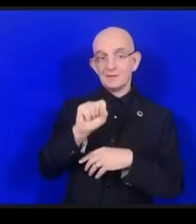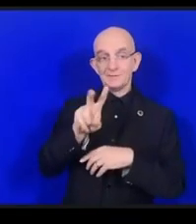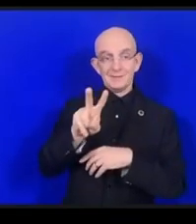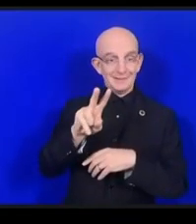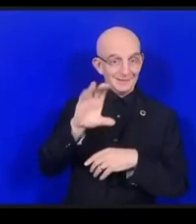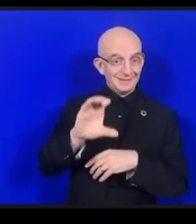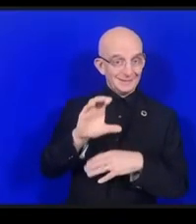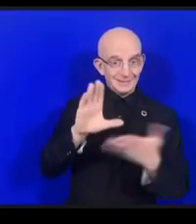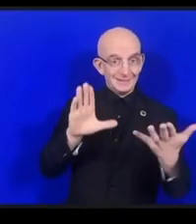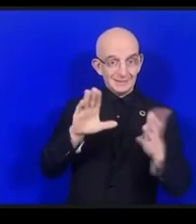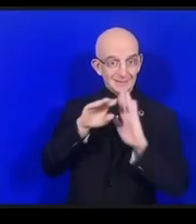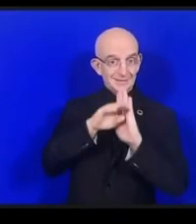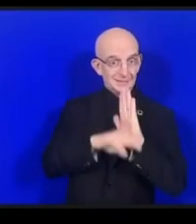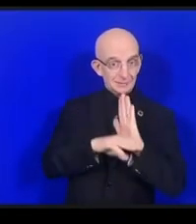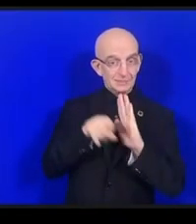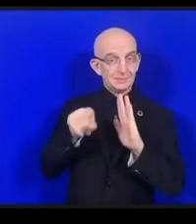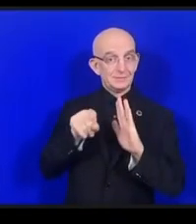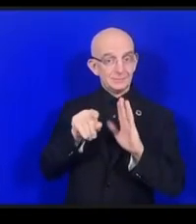略です